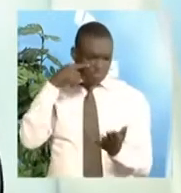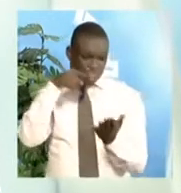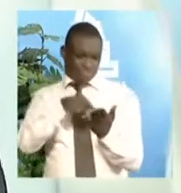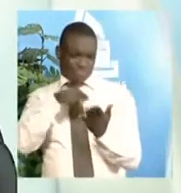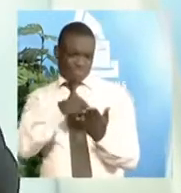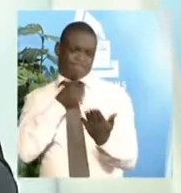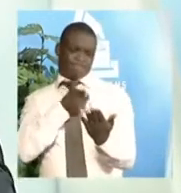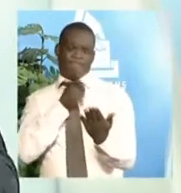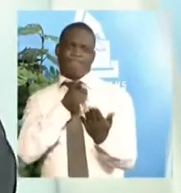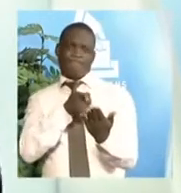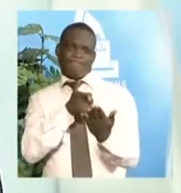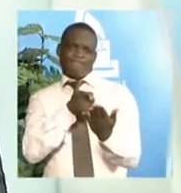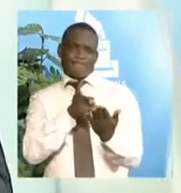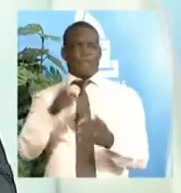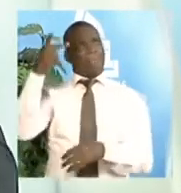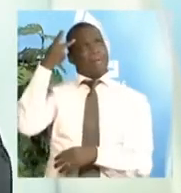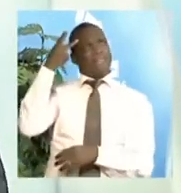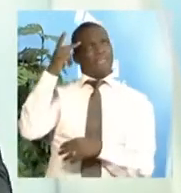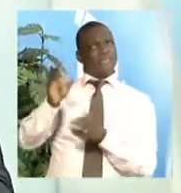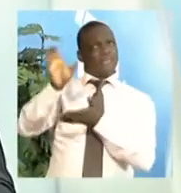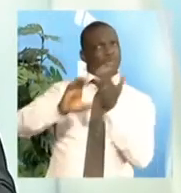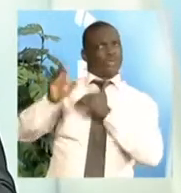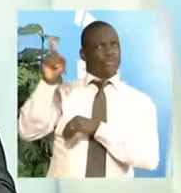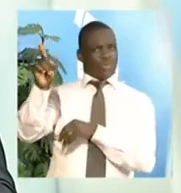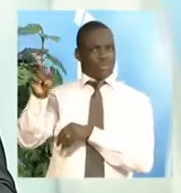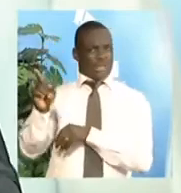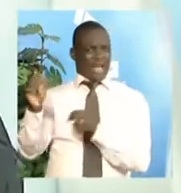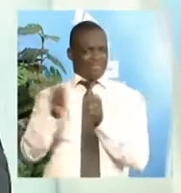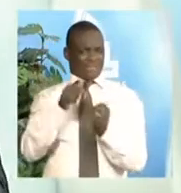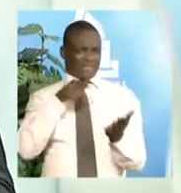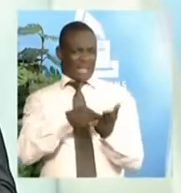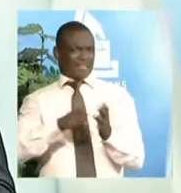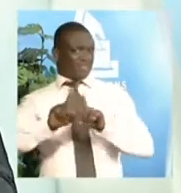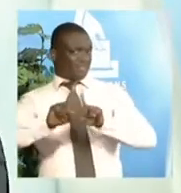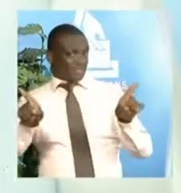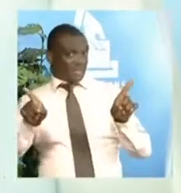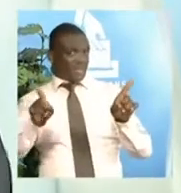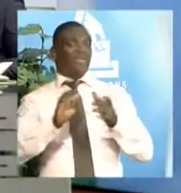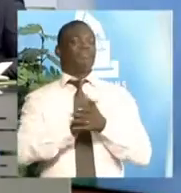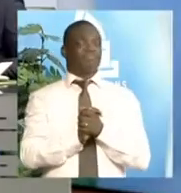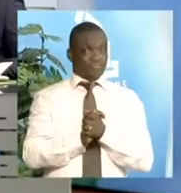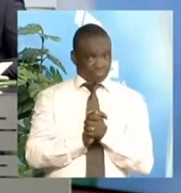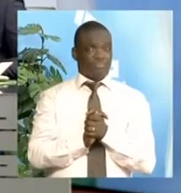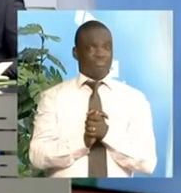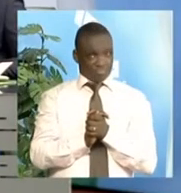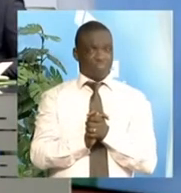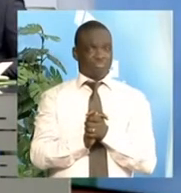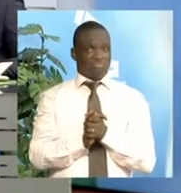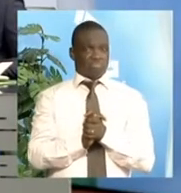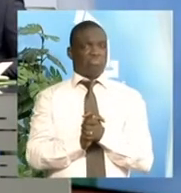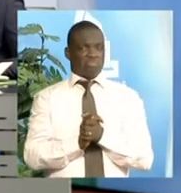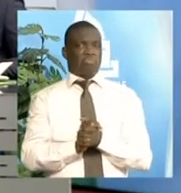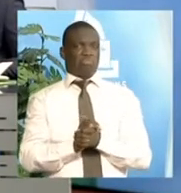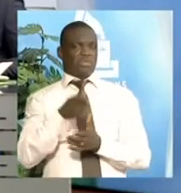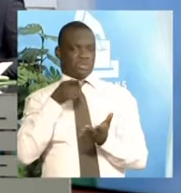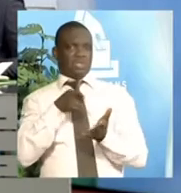aussi bien par la circonscription siège ou bien par la commission centrale, n'est pas conforme aux résultats contenus dans leurs procès verbaux qu'ils